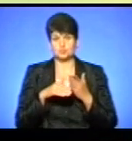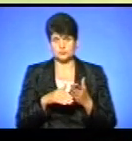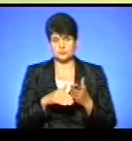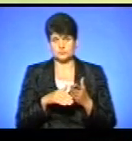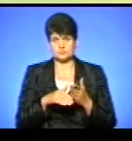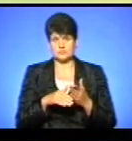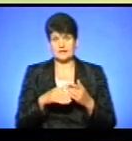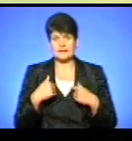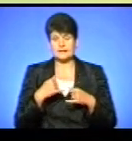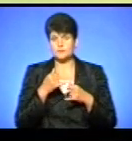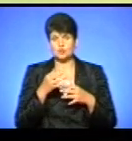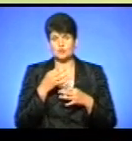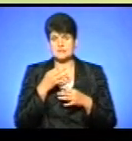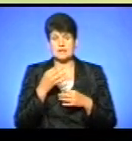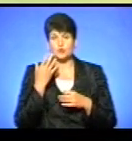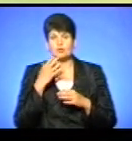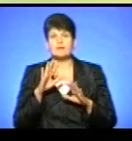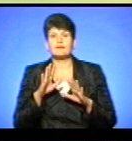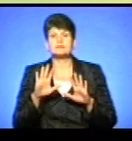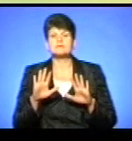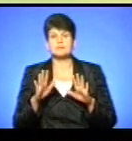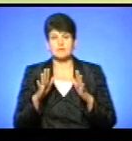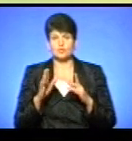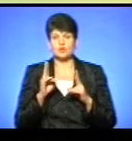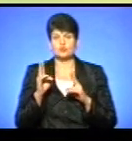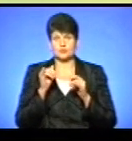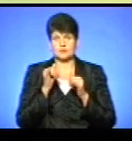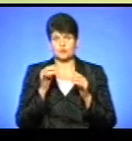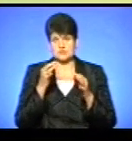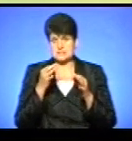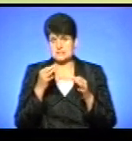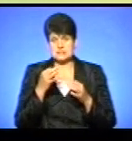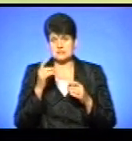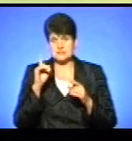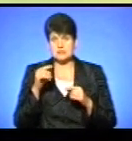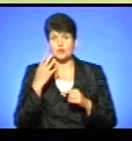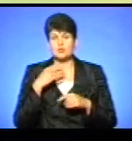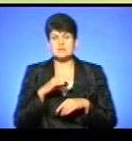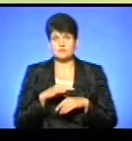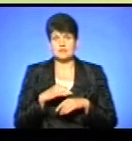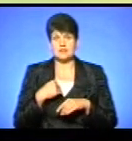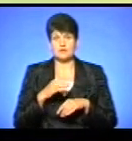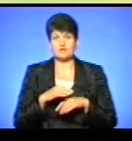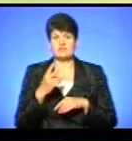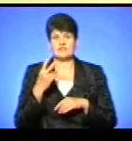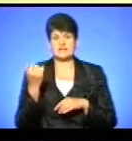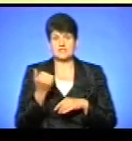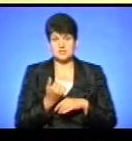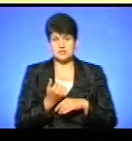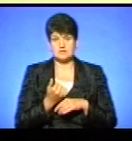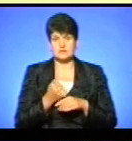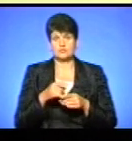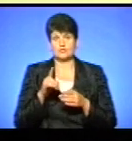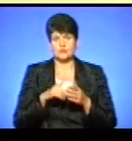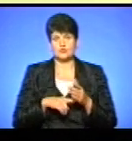Я не можу сказати, як і коли це сталося, бо ніхто не може знати, коли захворів. Я хворіла два тижні. Сподіваюся,